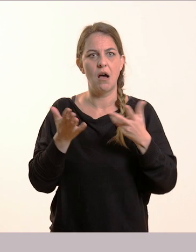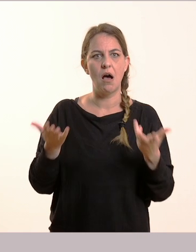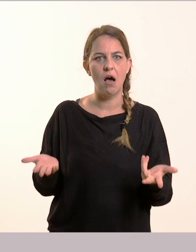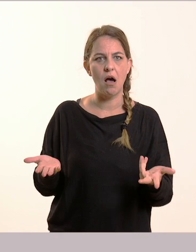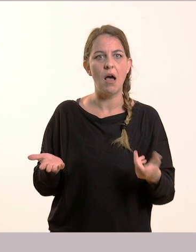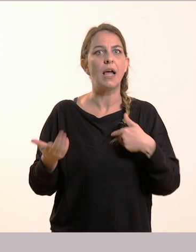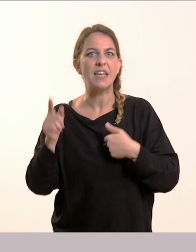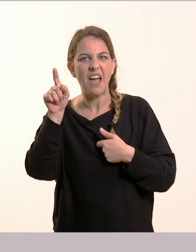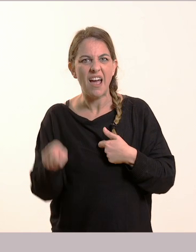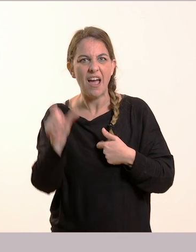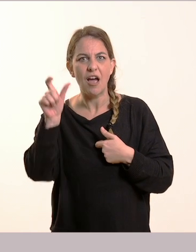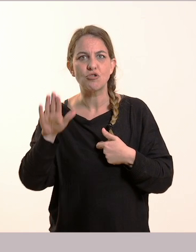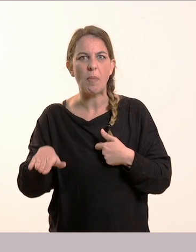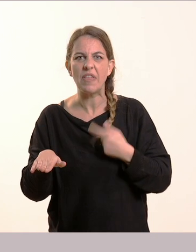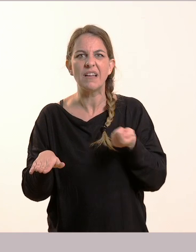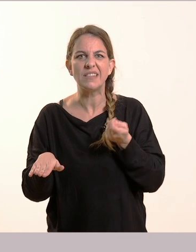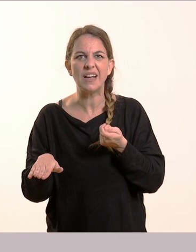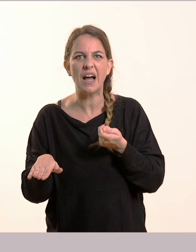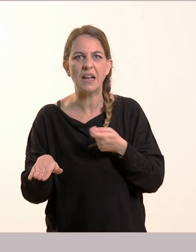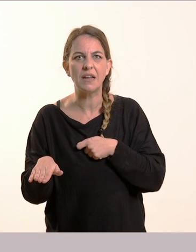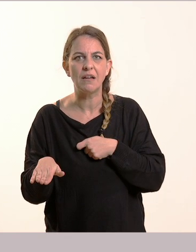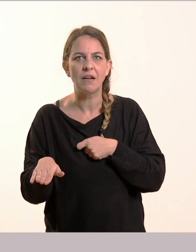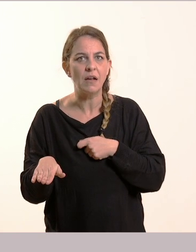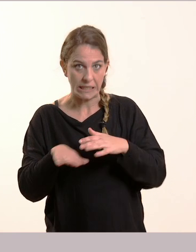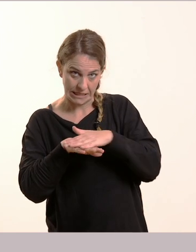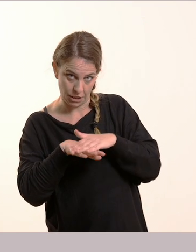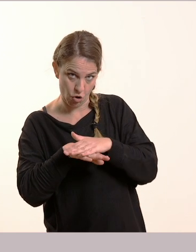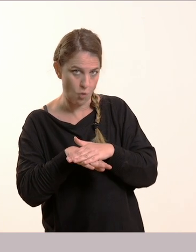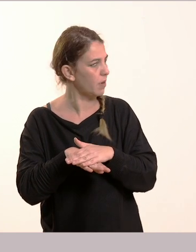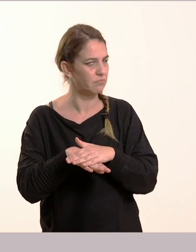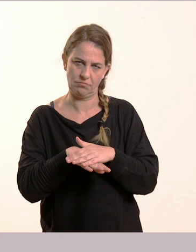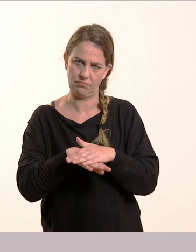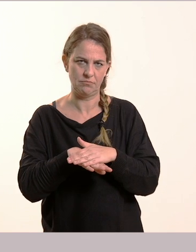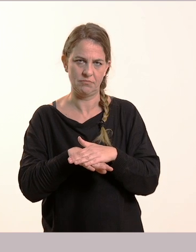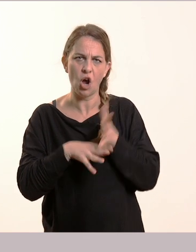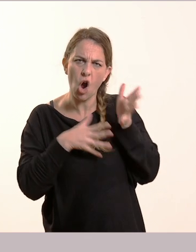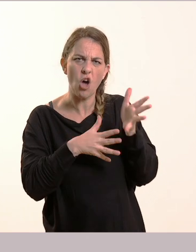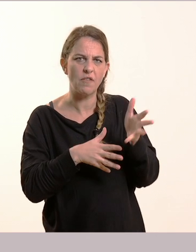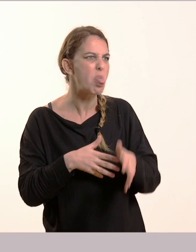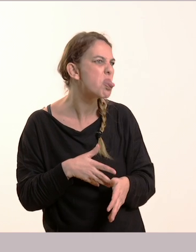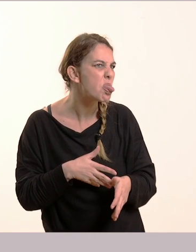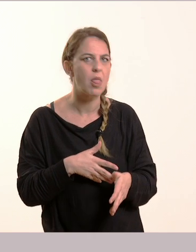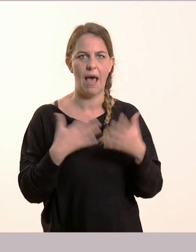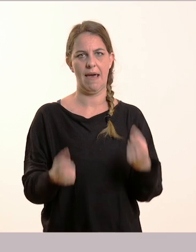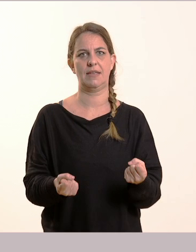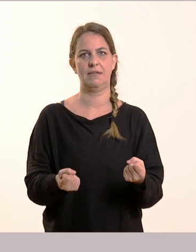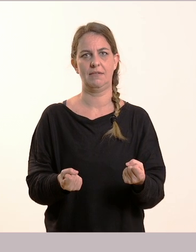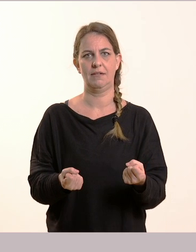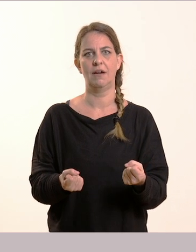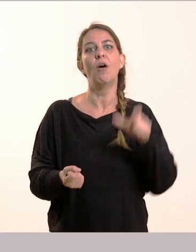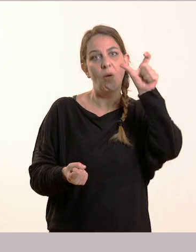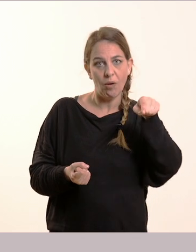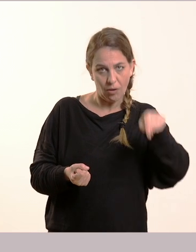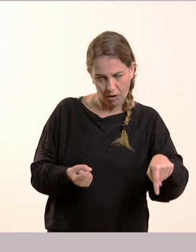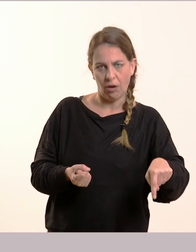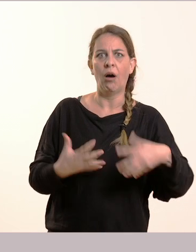έξω. Δηλαδή, αντί να του ζητήσει συγνώμη, τον κοροϊδεύει κιόλας από πάνω. Οπότε, από τι